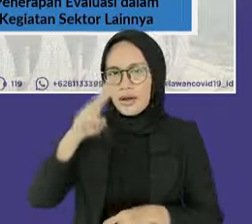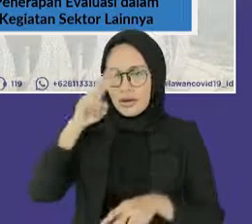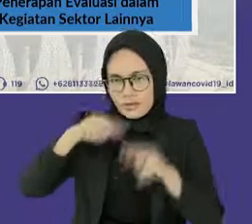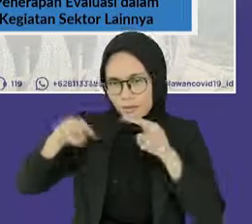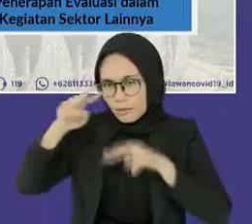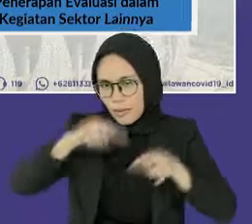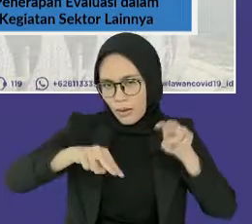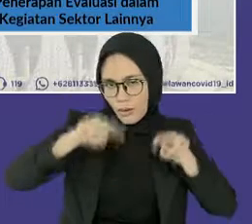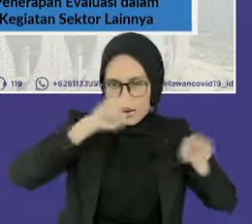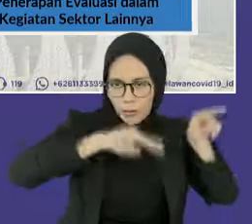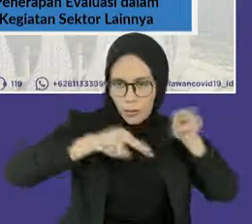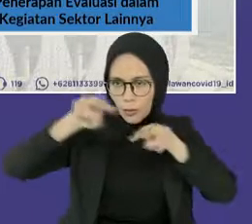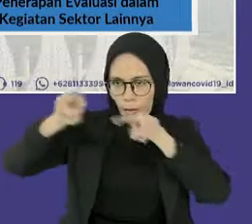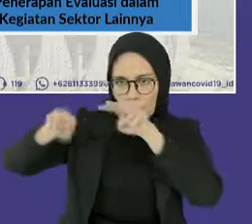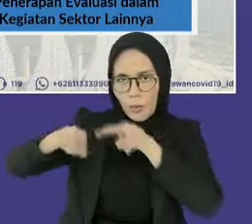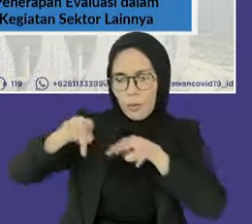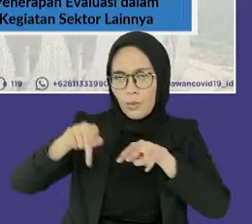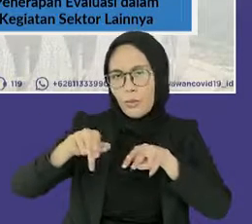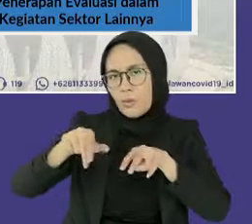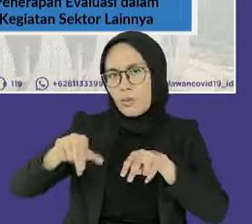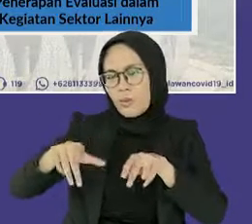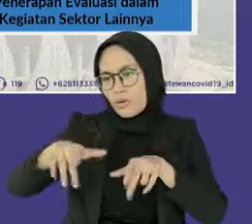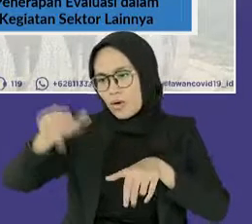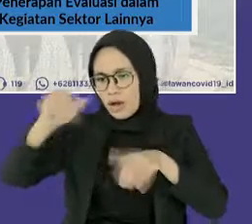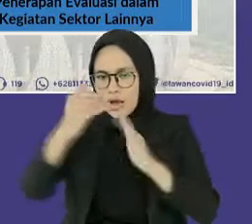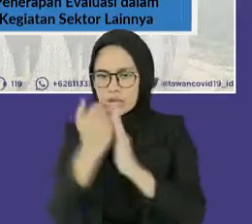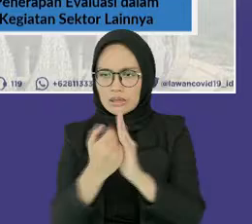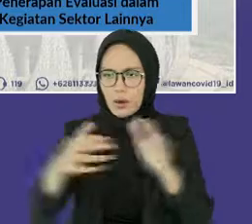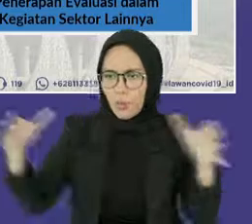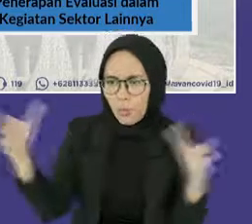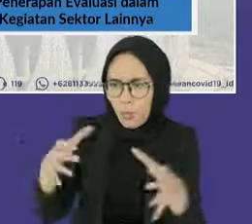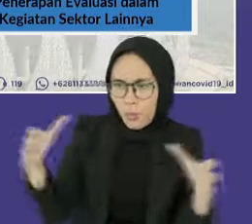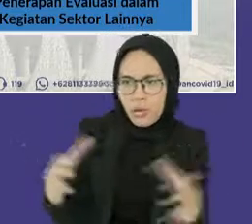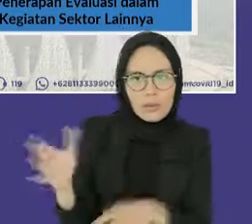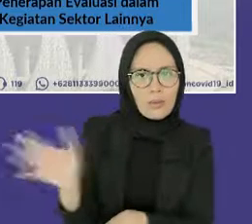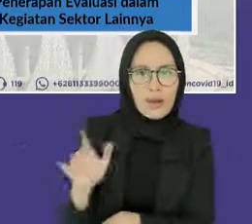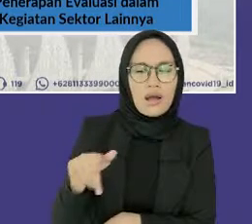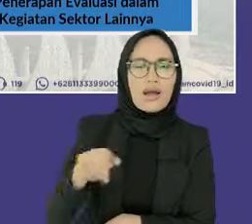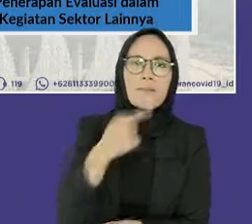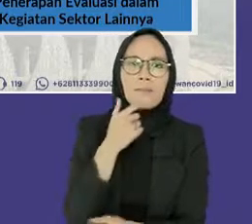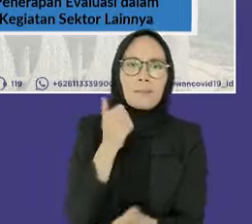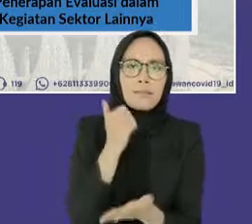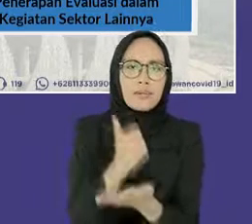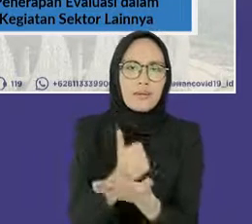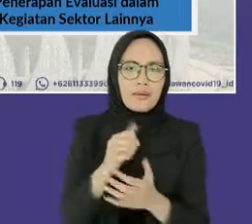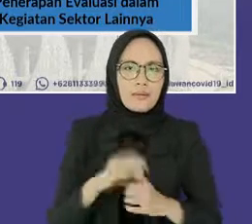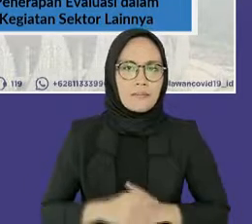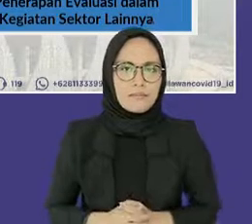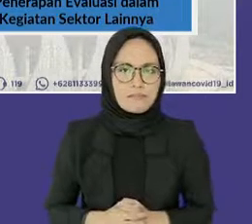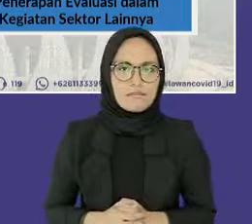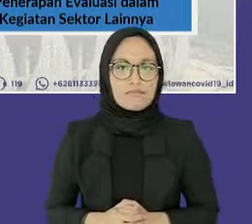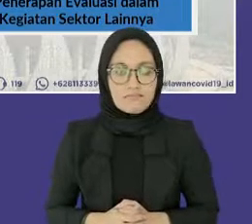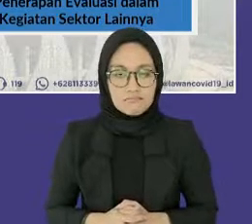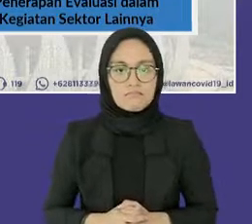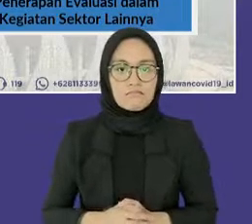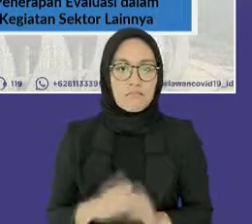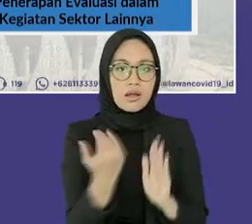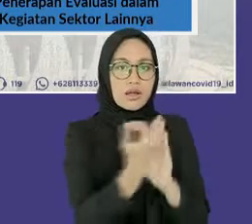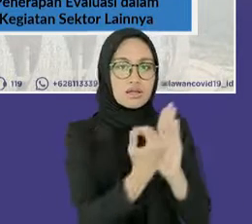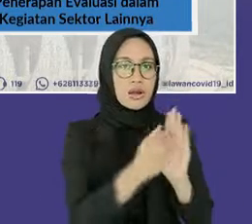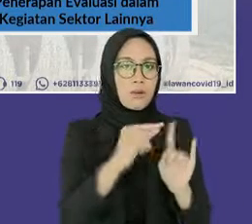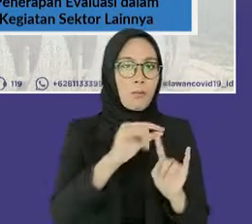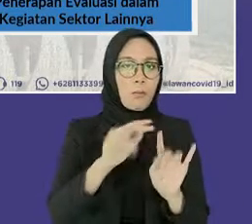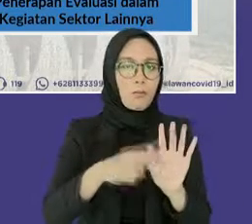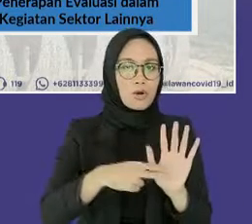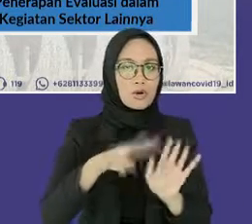luar acara pokok. Dari pengalaman kita selama penyelenggaraan PON 20, kita dapat belajar bahwa